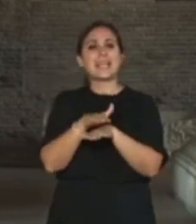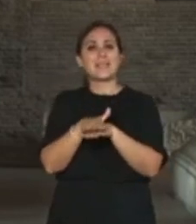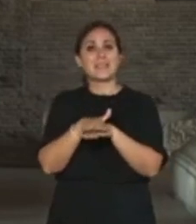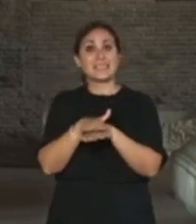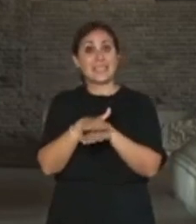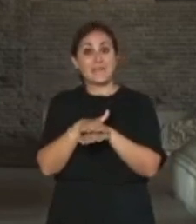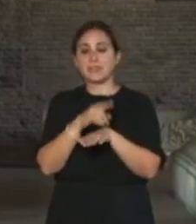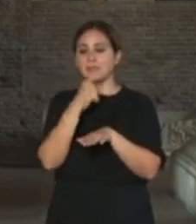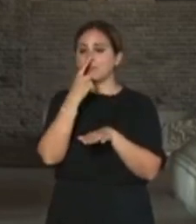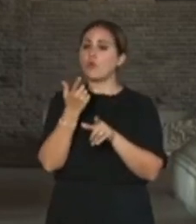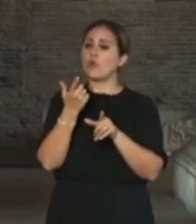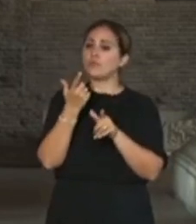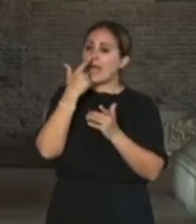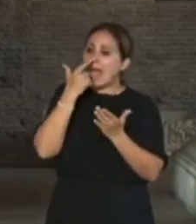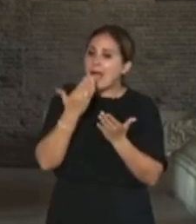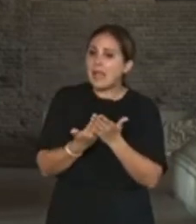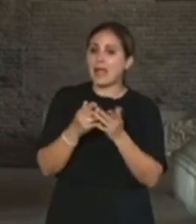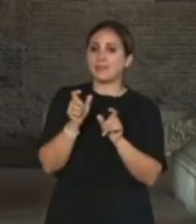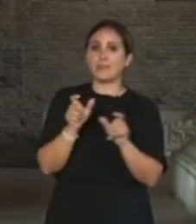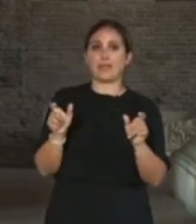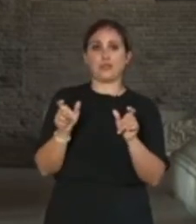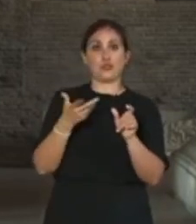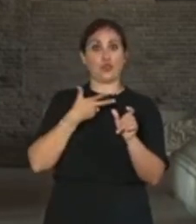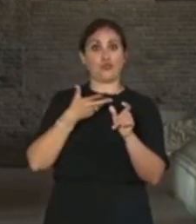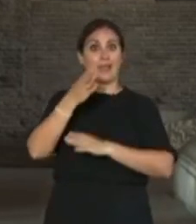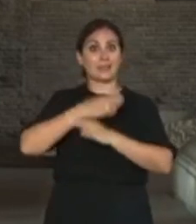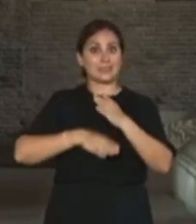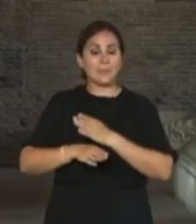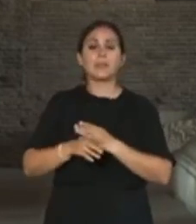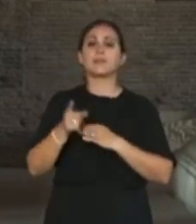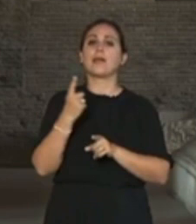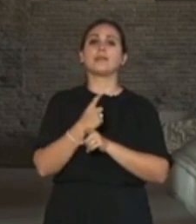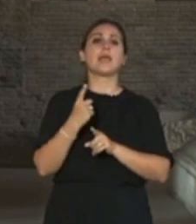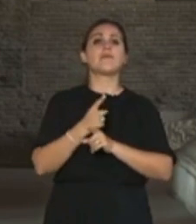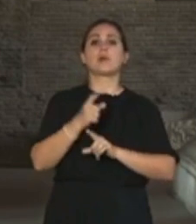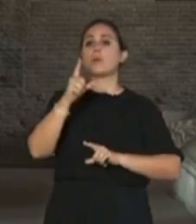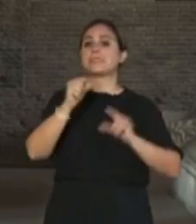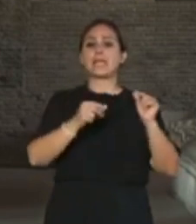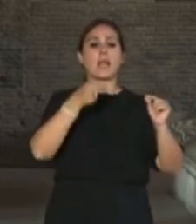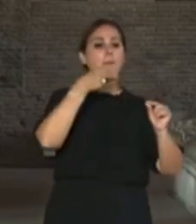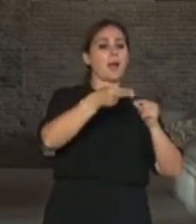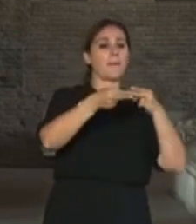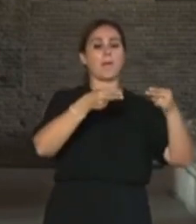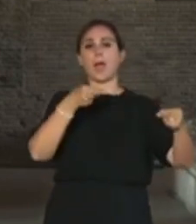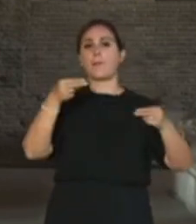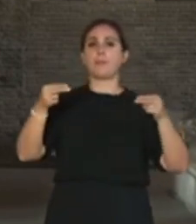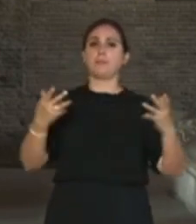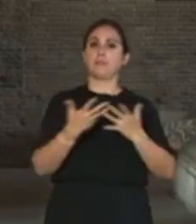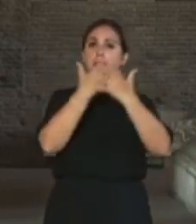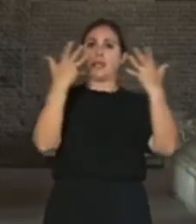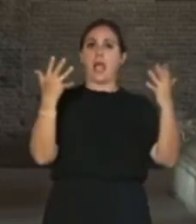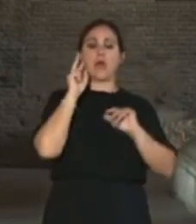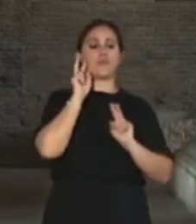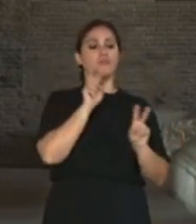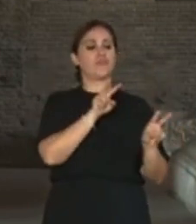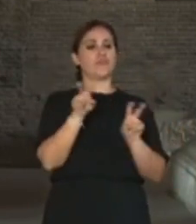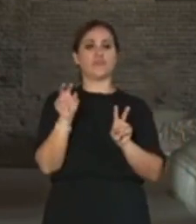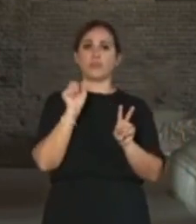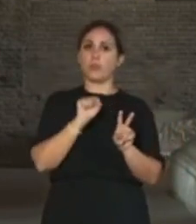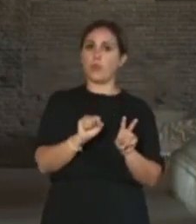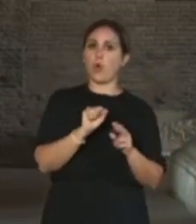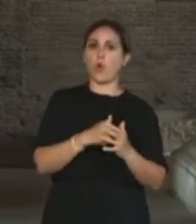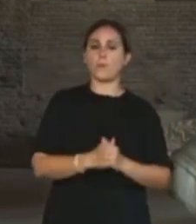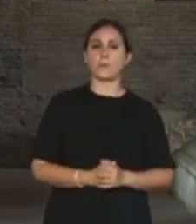quanto riguarda l'acquaglienza